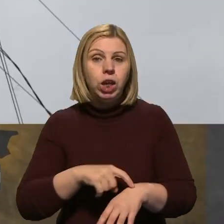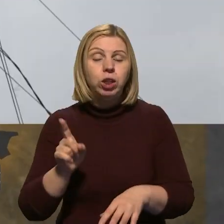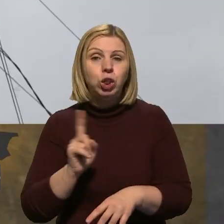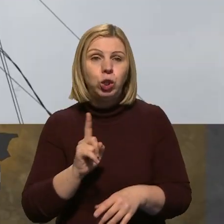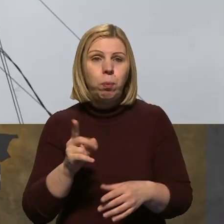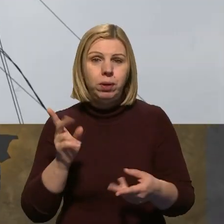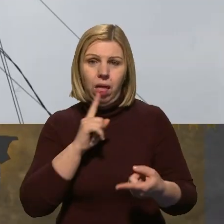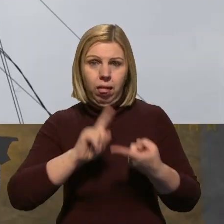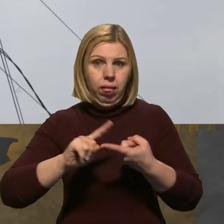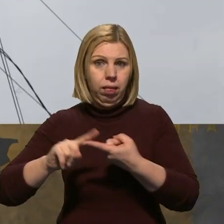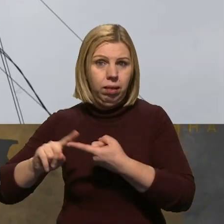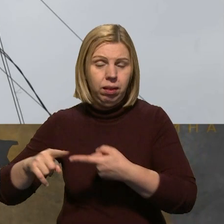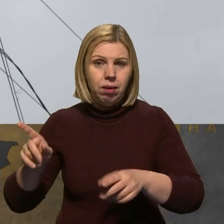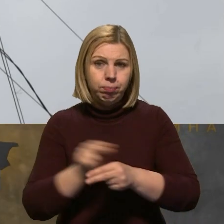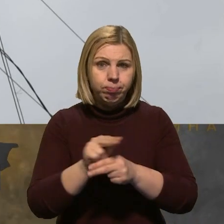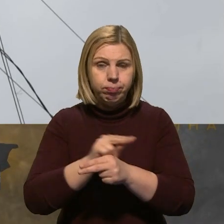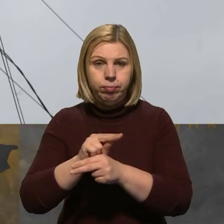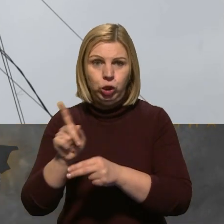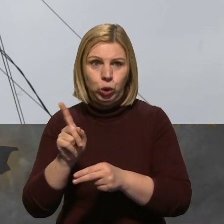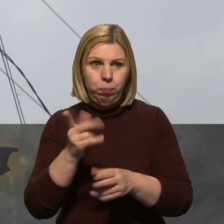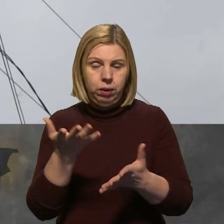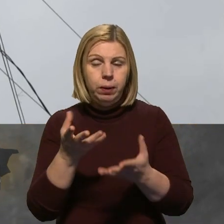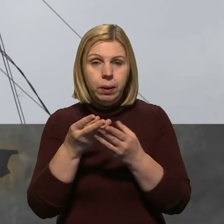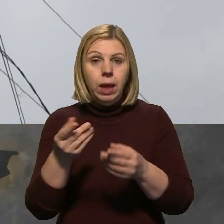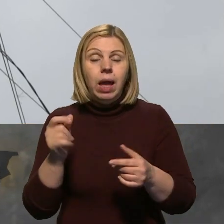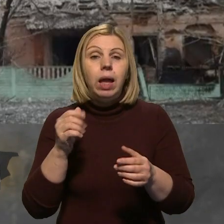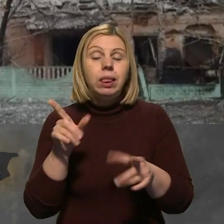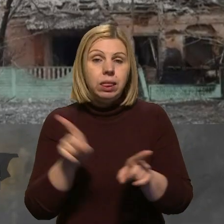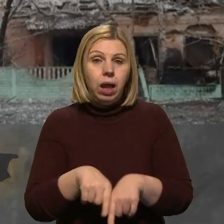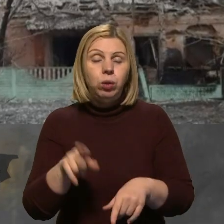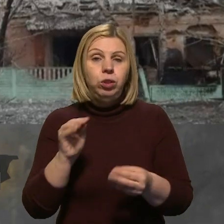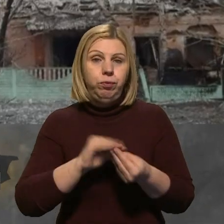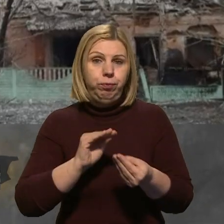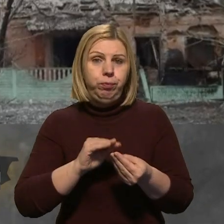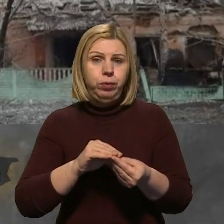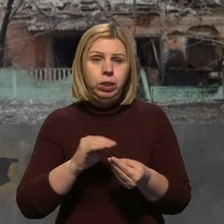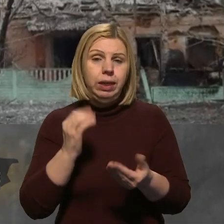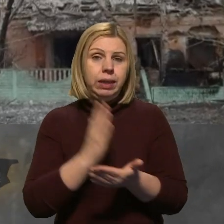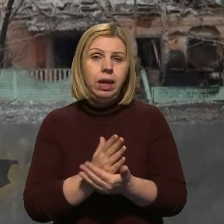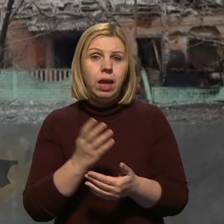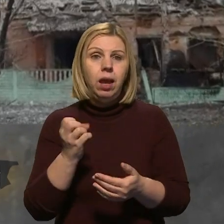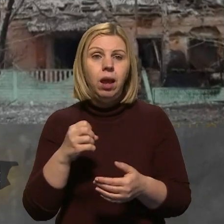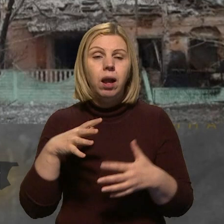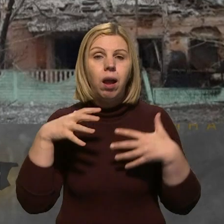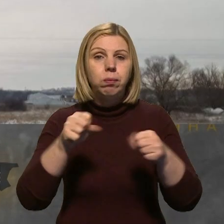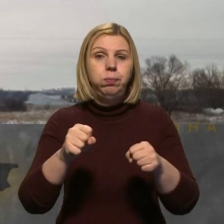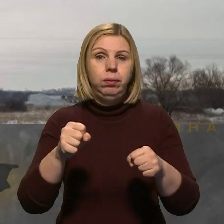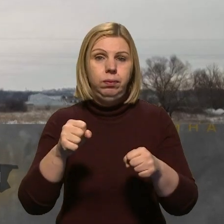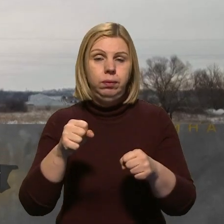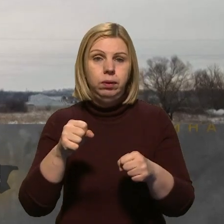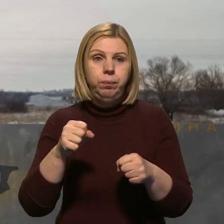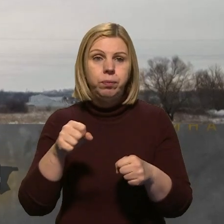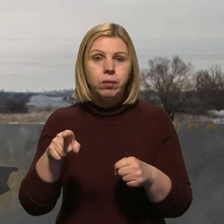ліквідувати всі наслідки негоди. Також традиційно існують знеструмлені споживачі